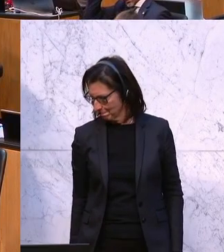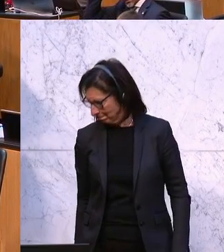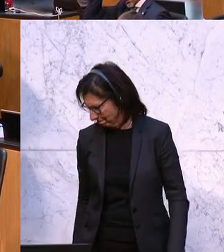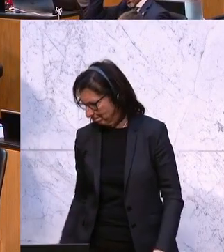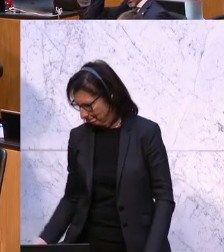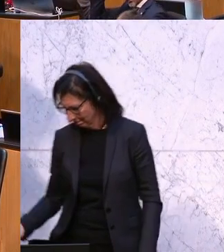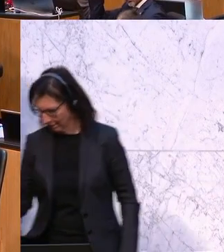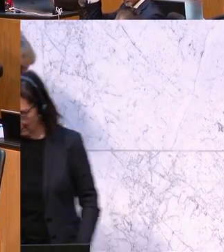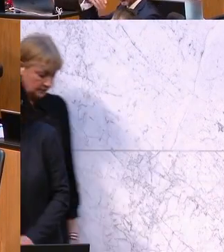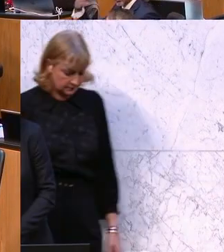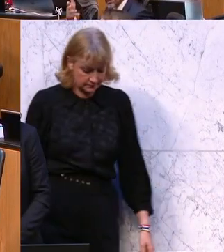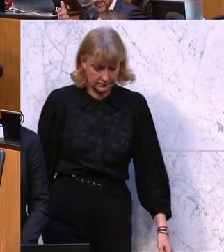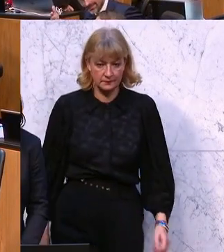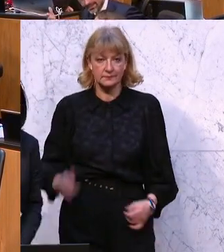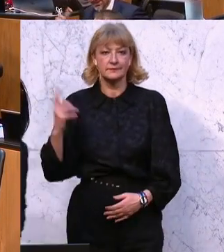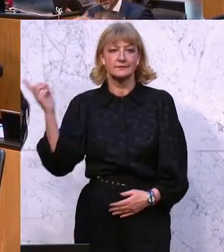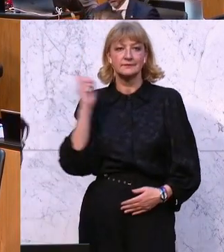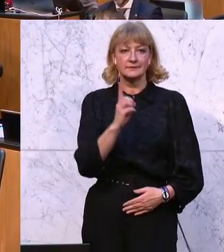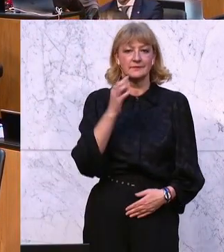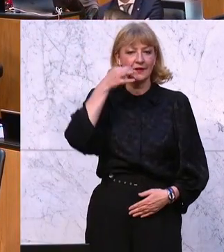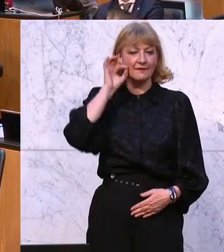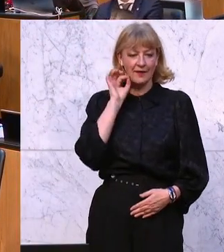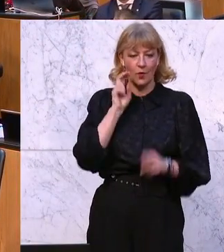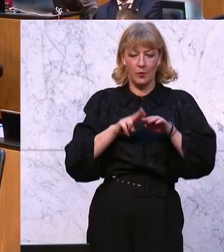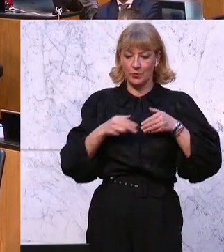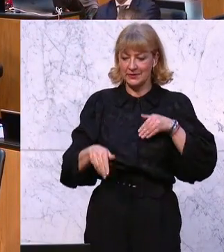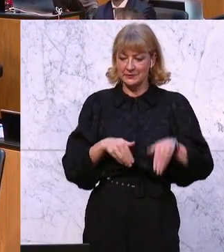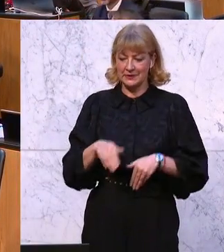Zu Wort gemeldet ist die Frau Bundesministerin, bitte sehr.